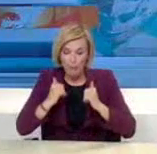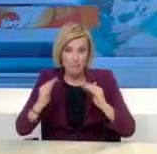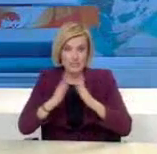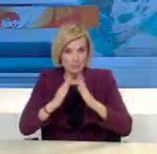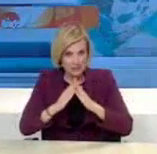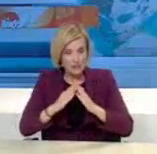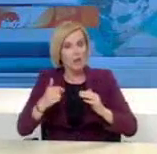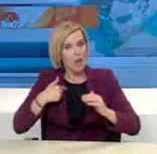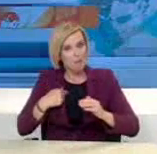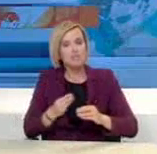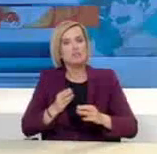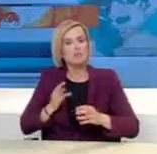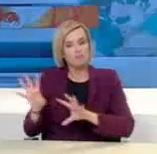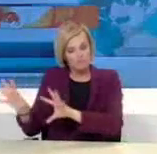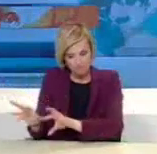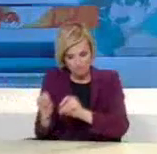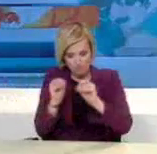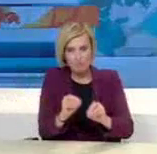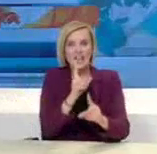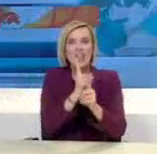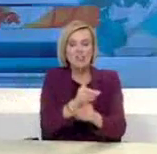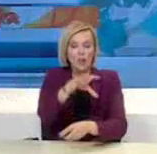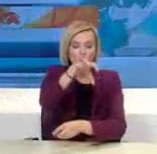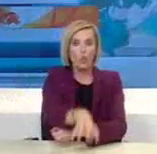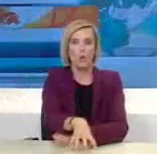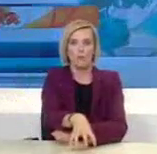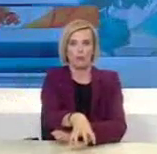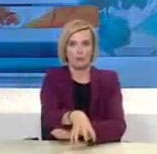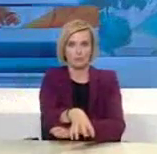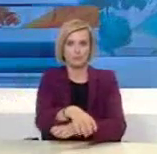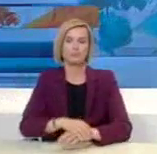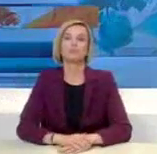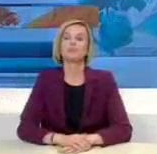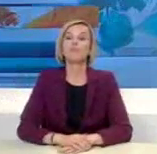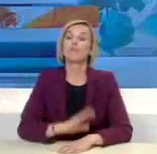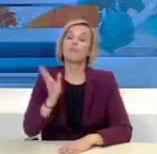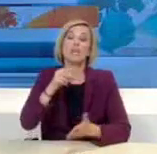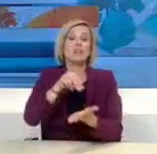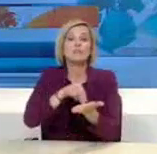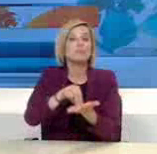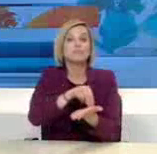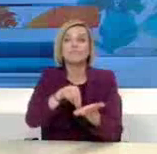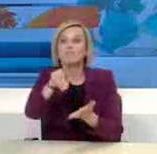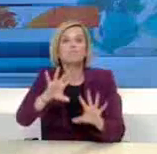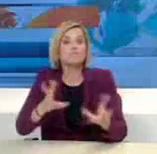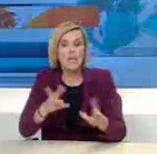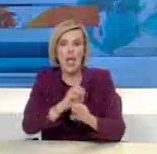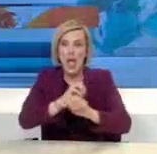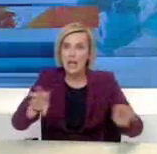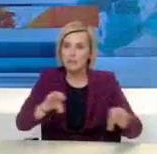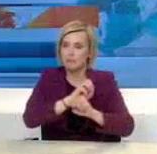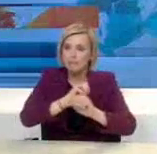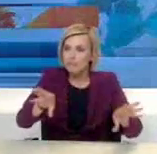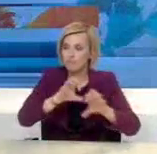Επίσης, η Δήμη είναι επιφορτισμένη για την ενημέρωση στο Ρωμά και την λήψη κατάλληλων μέτρων. Με την ενημέρωσή τους και όλες τις